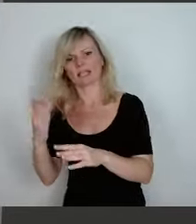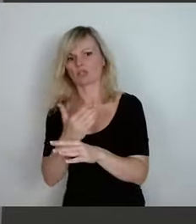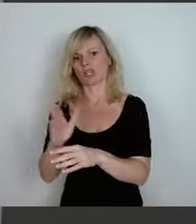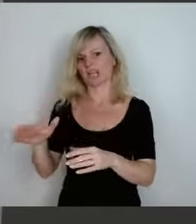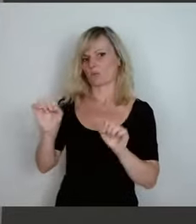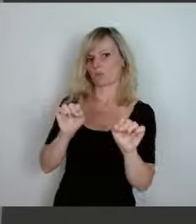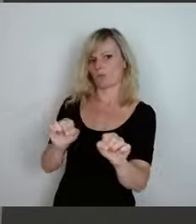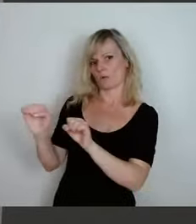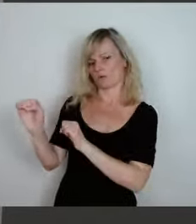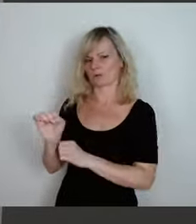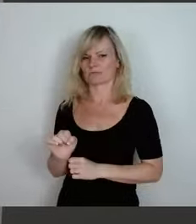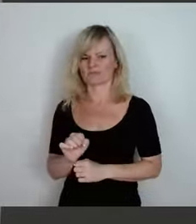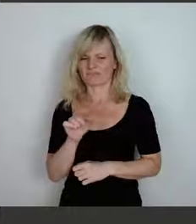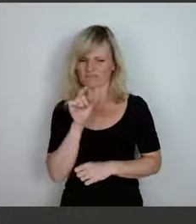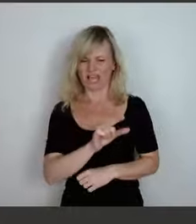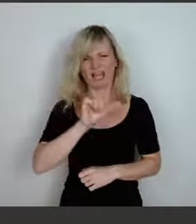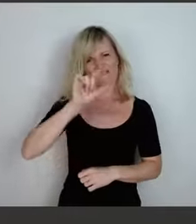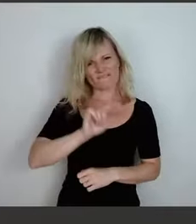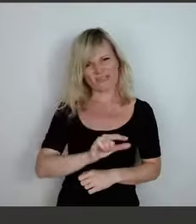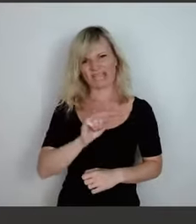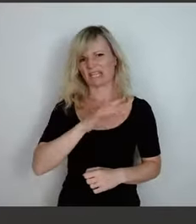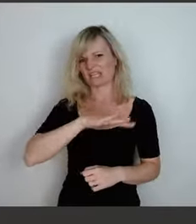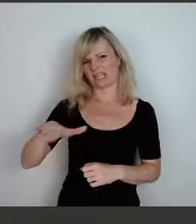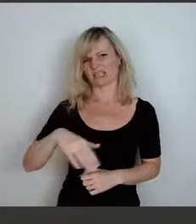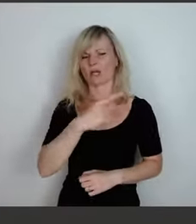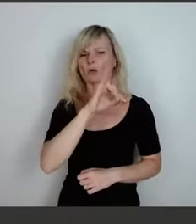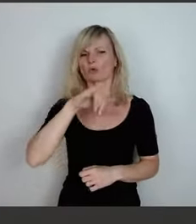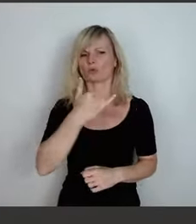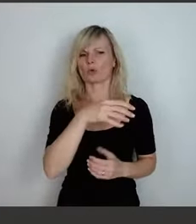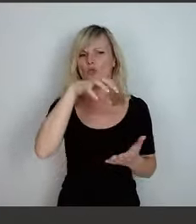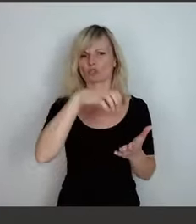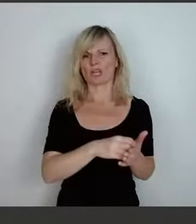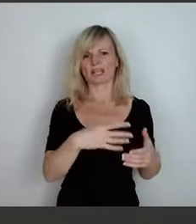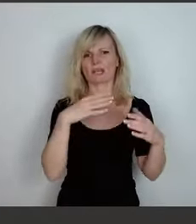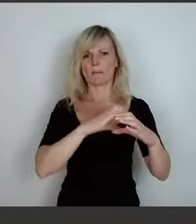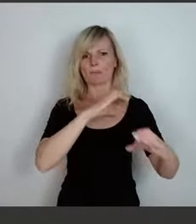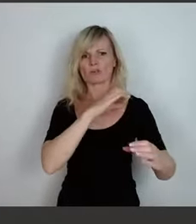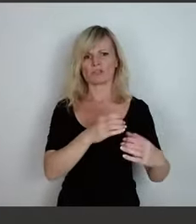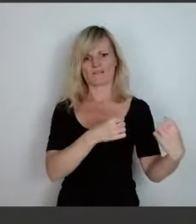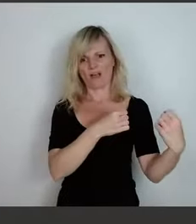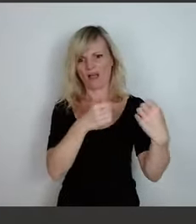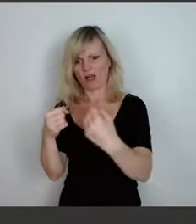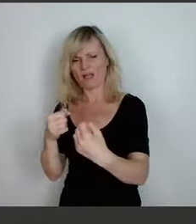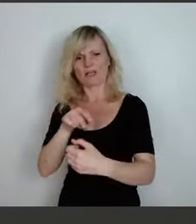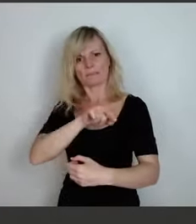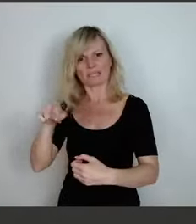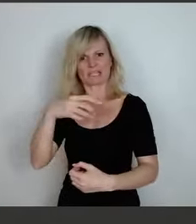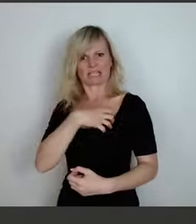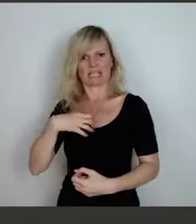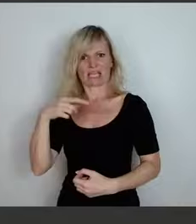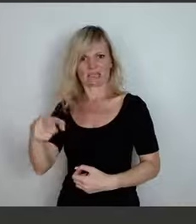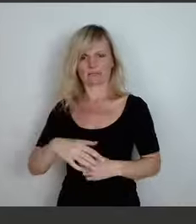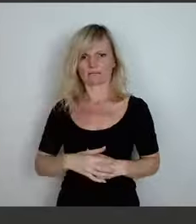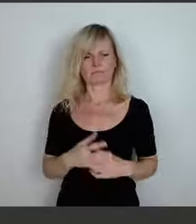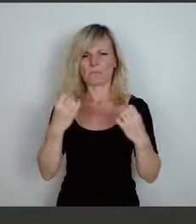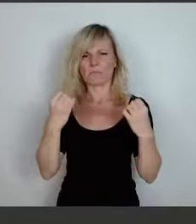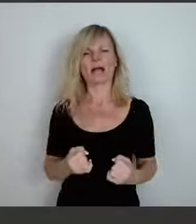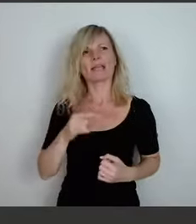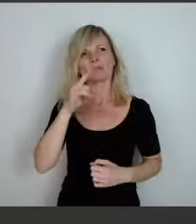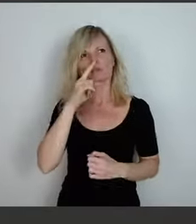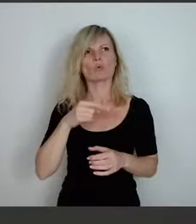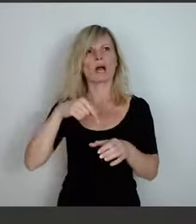Kinder, die in Jöhstadt im Bus einsteigen und mit dem Bus bis Dresden fahren wollen. meistens fahren sie nur innerhalb